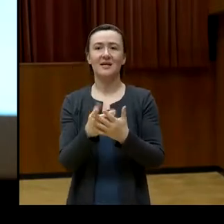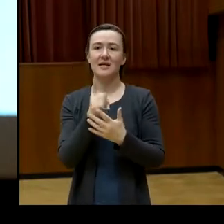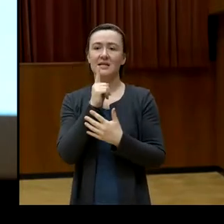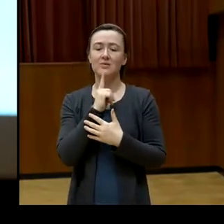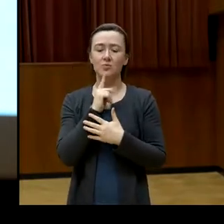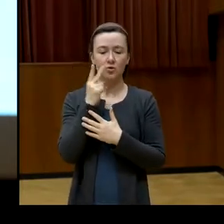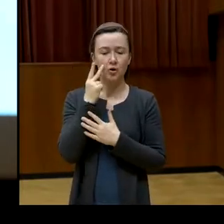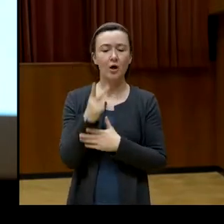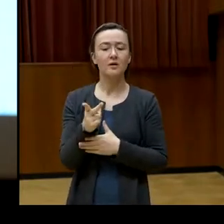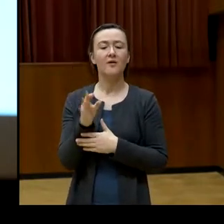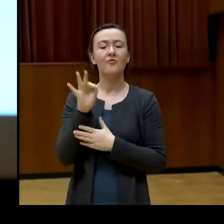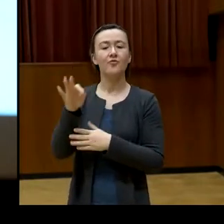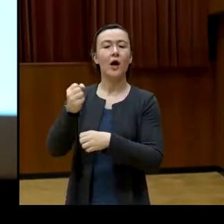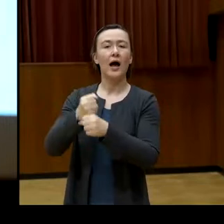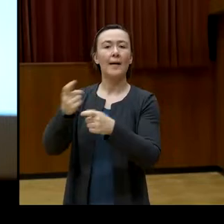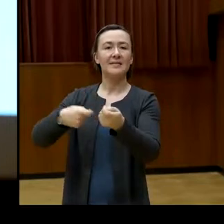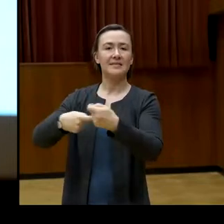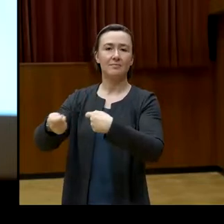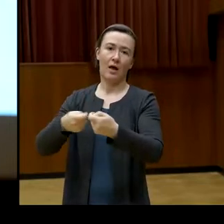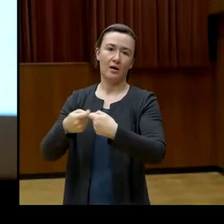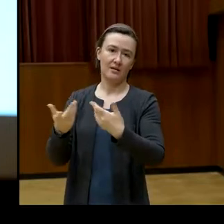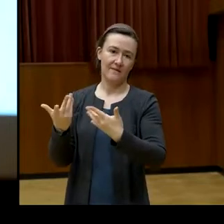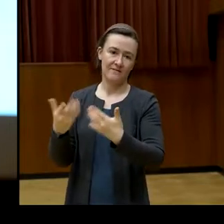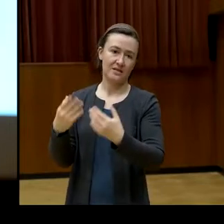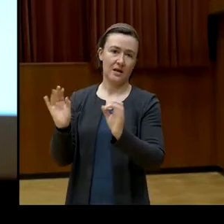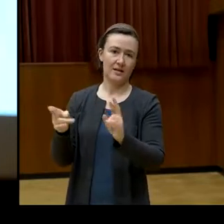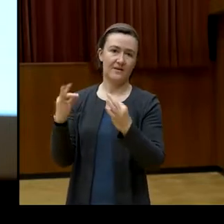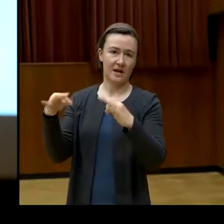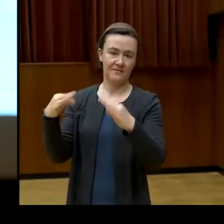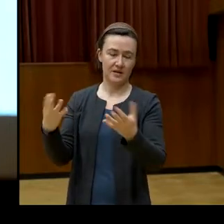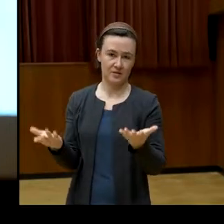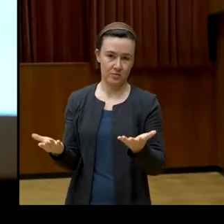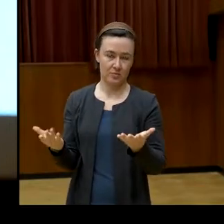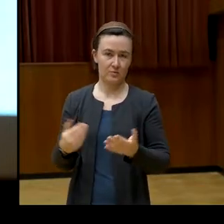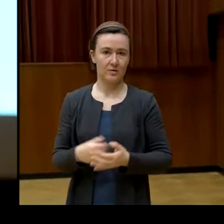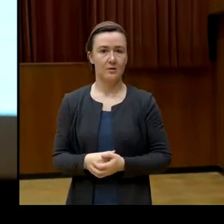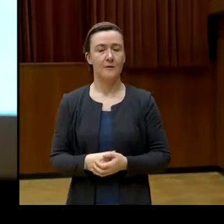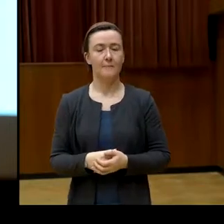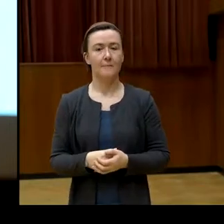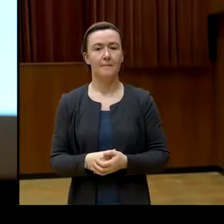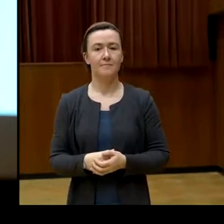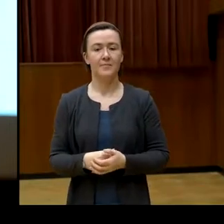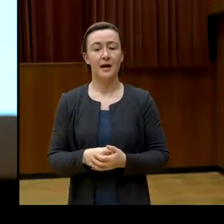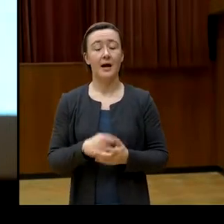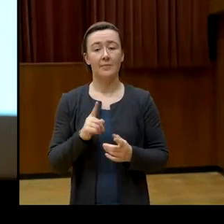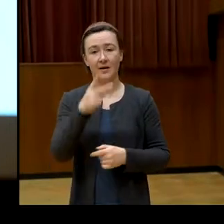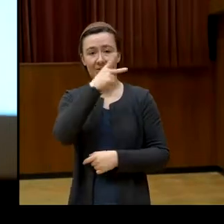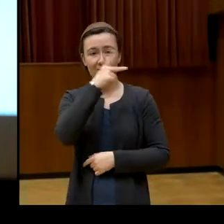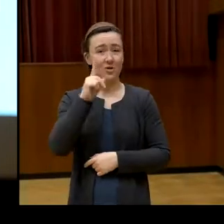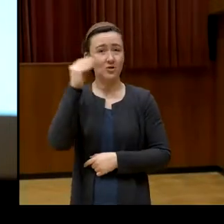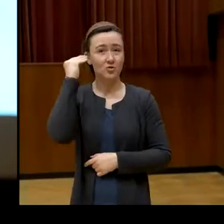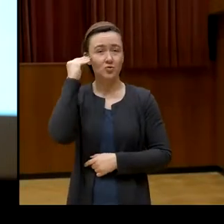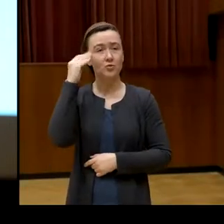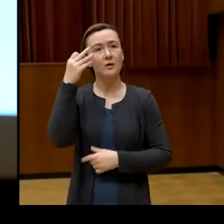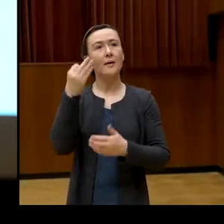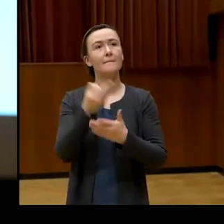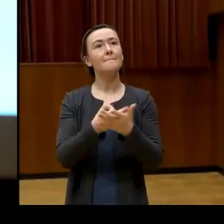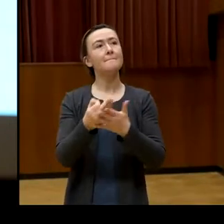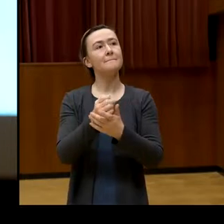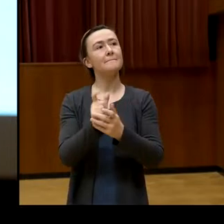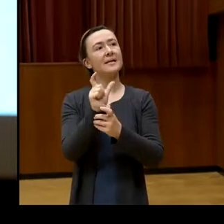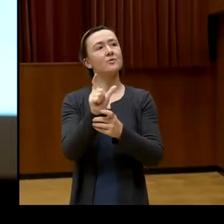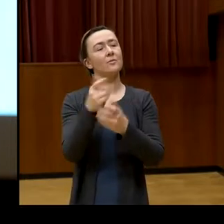Arbeitsmarkt. Volkshochschulen stehen für einen Bildungsbegriff, der breit und offen ist. Also zum Beispiel